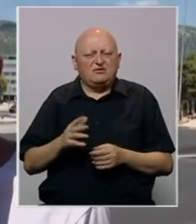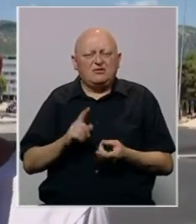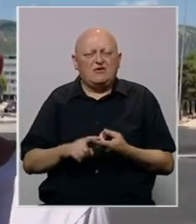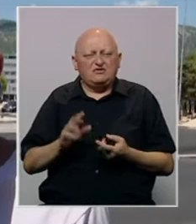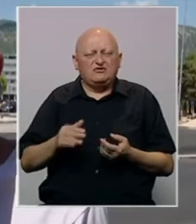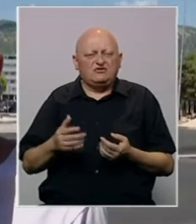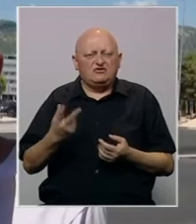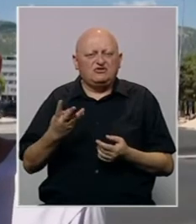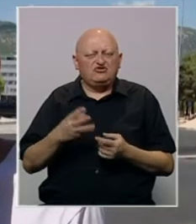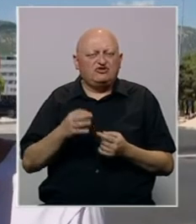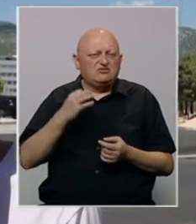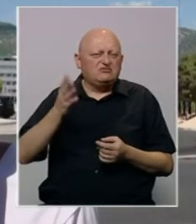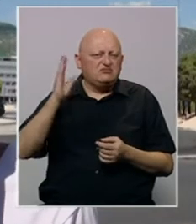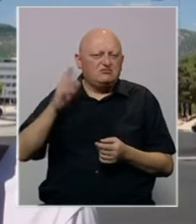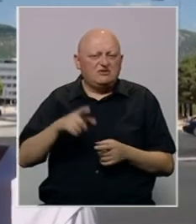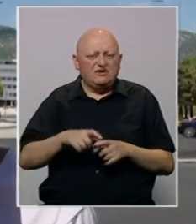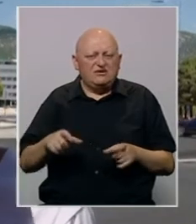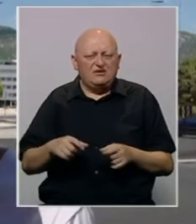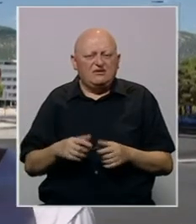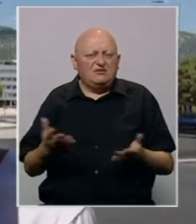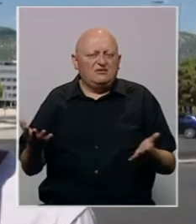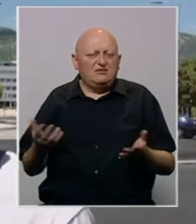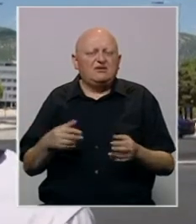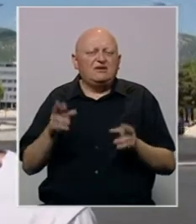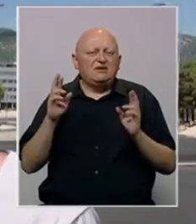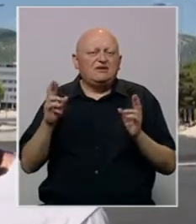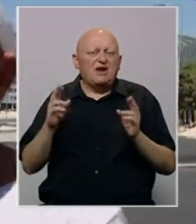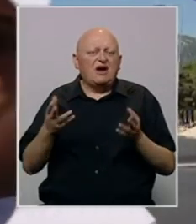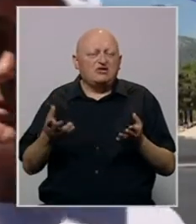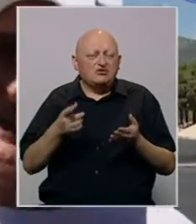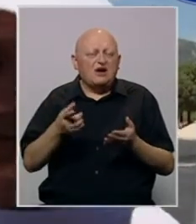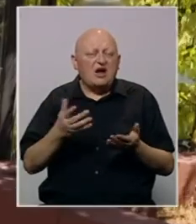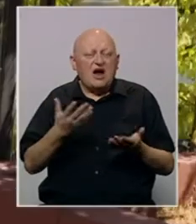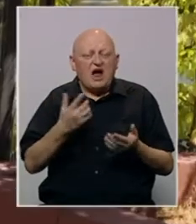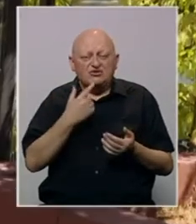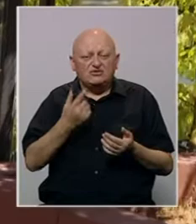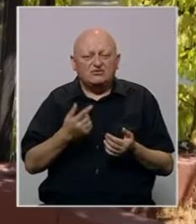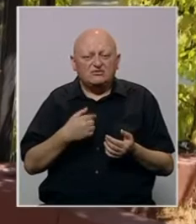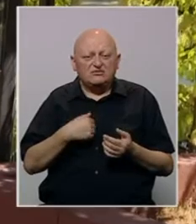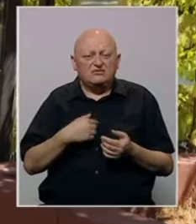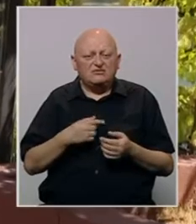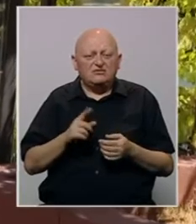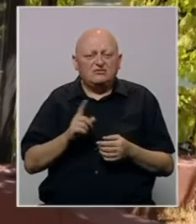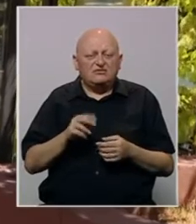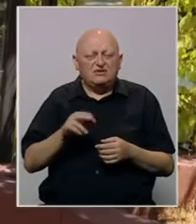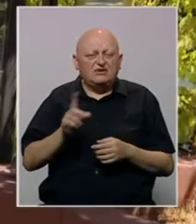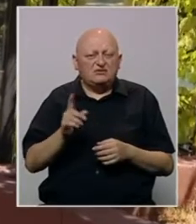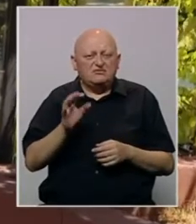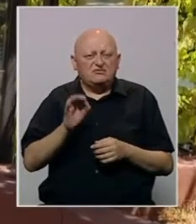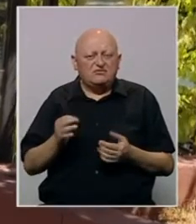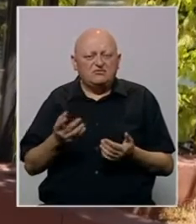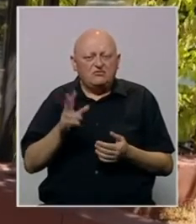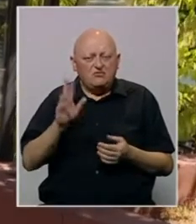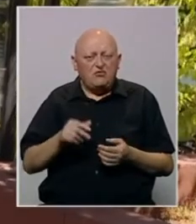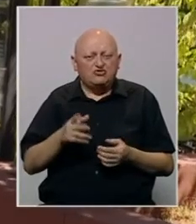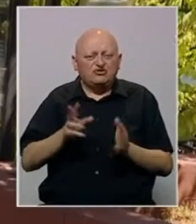veze, možete još 3-4 dana sa tim voucherom. Pa nadam se, ako to bude kako su rekli. Nisam navikla nigdje ići. Pa evo ne